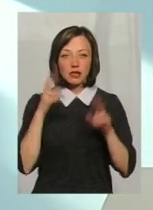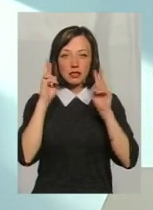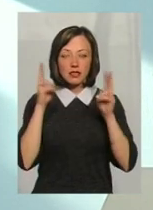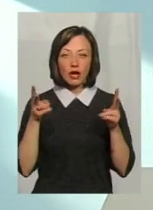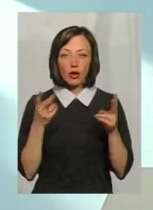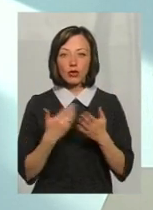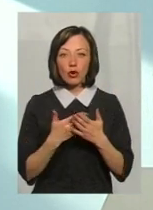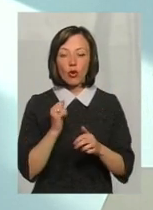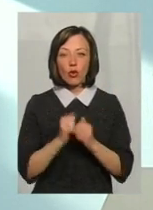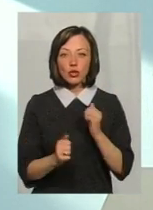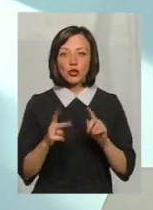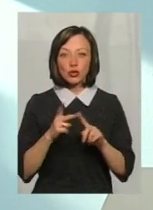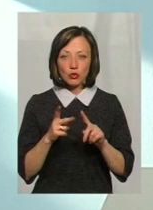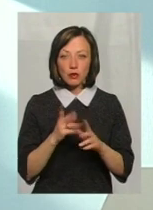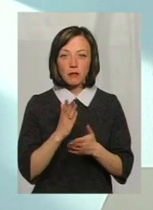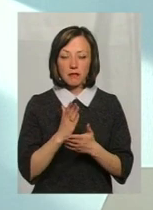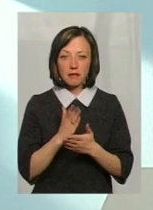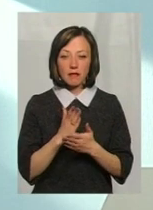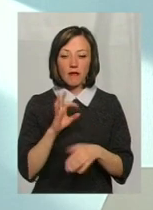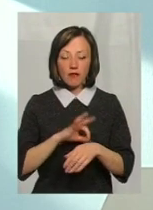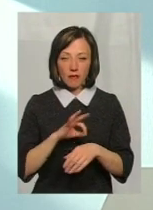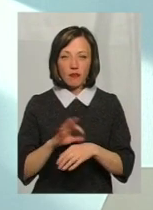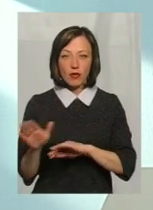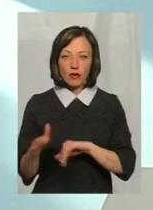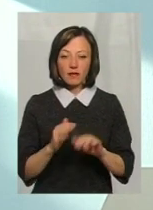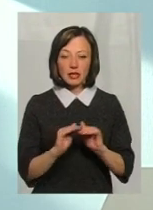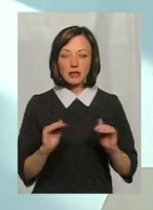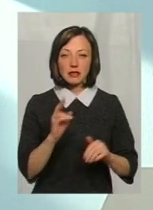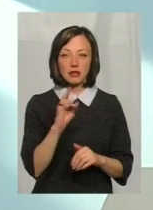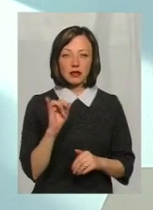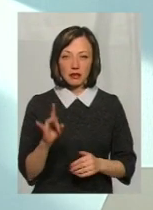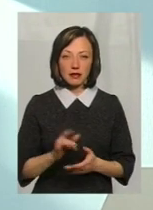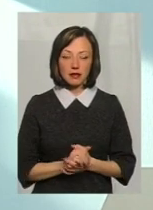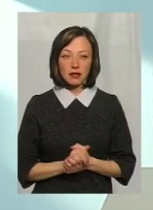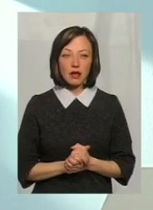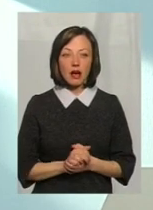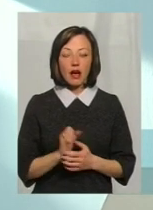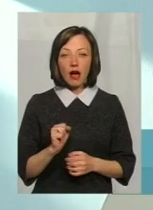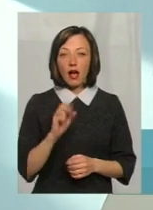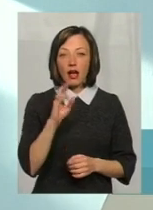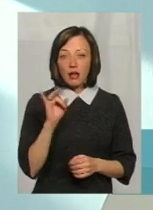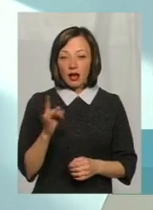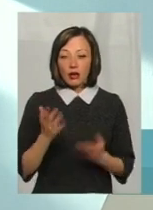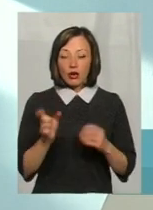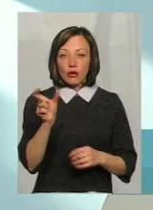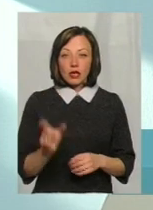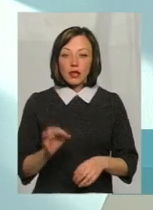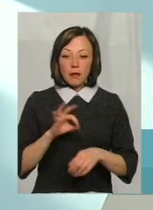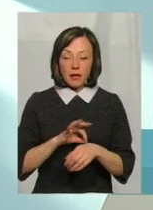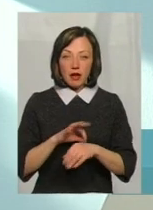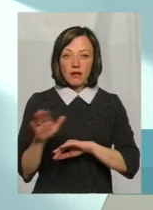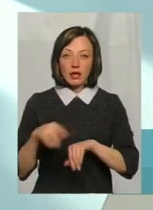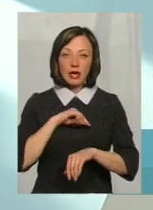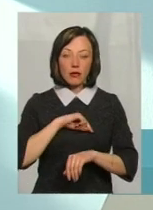знаю, кожен другий, мабуть, перехворював в дитинстві на кір. А кір, якщо людина перехворіла на кір,